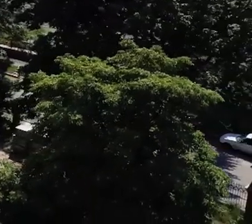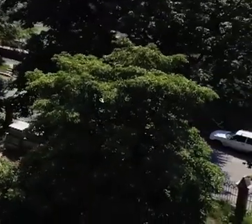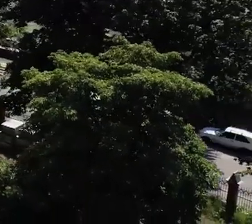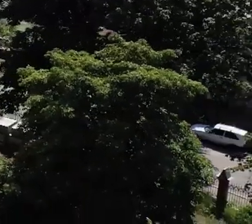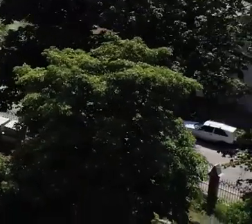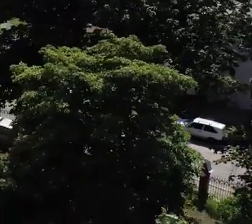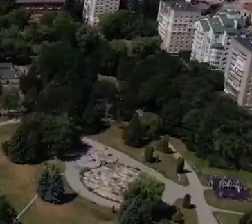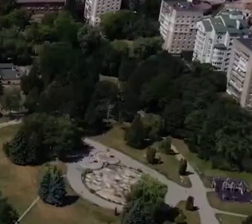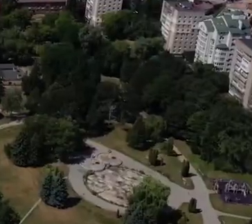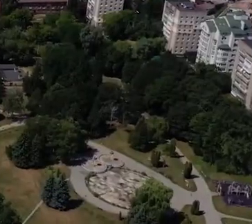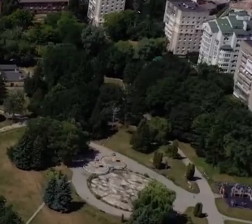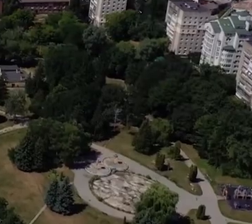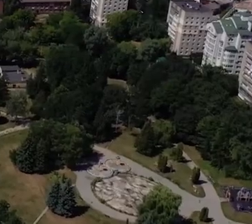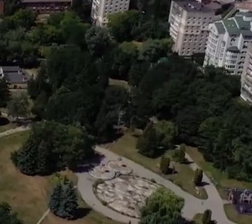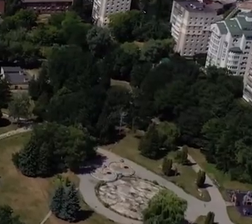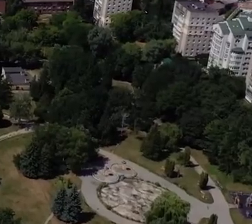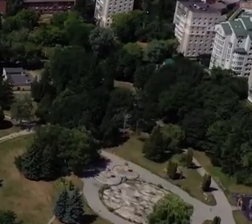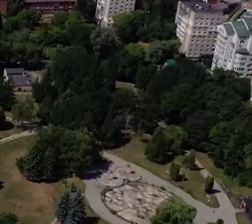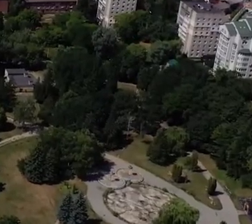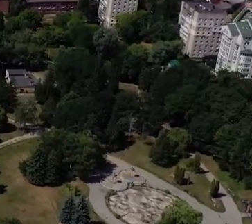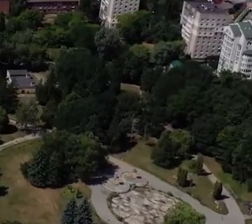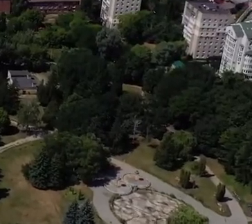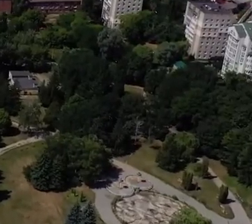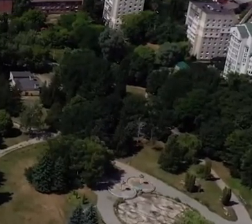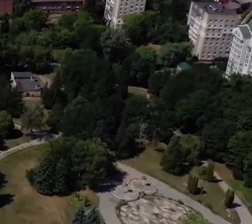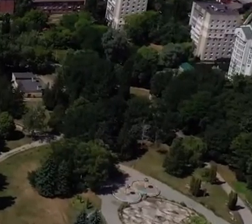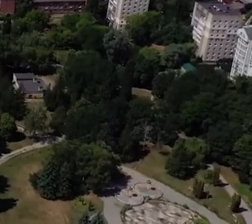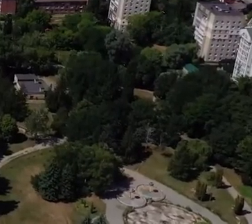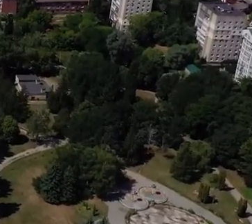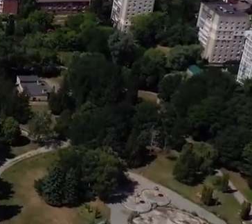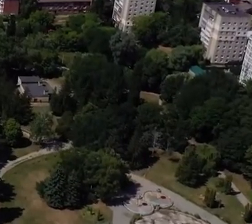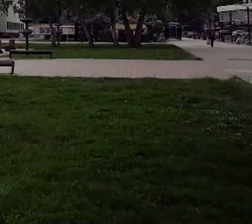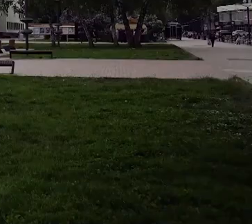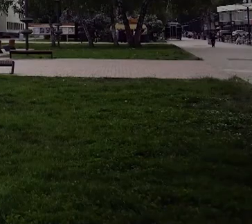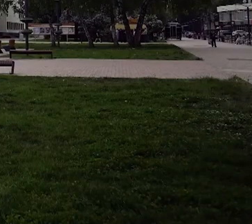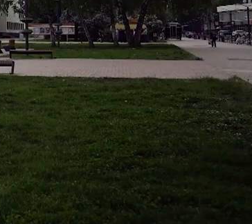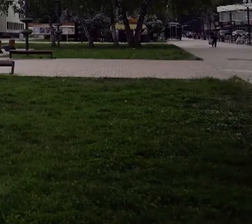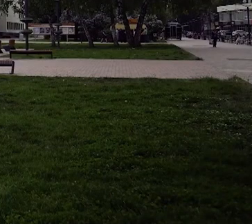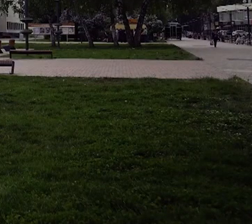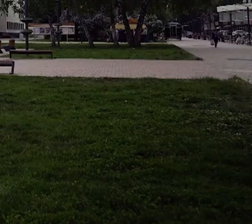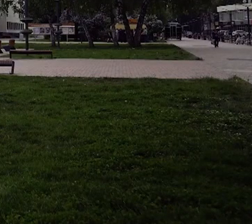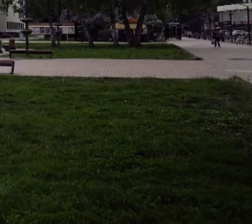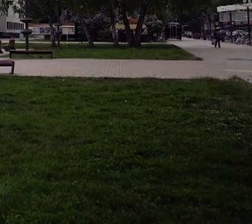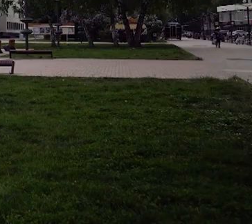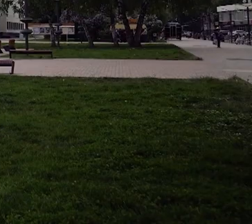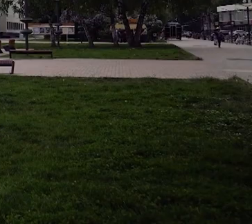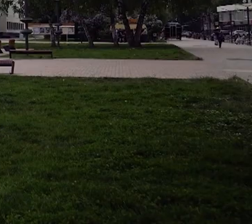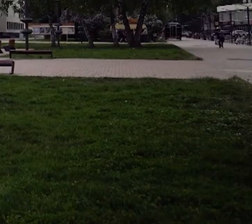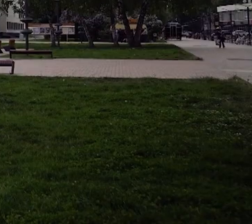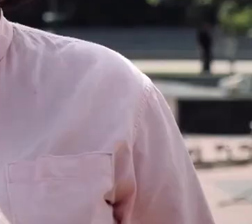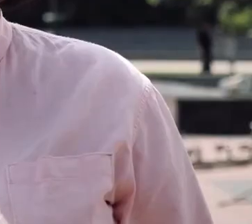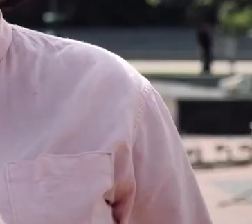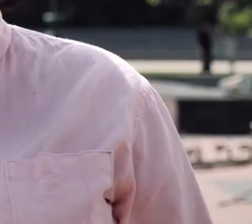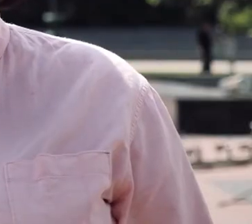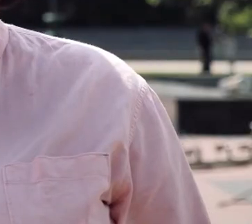в один такт. Наша перемога – це міцні обійми сина. І розуміння того, що цій